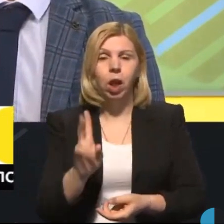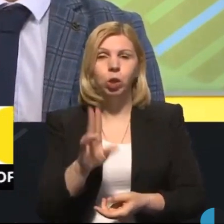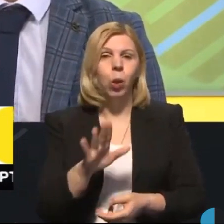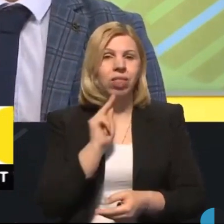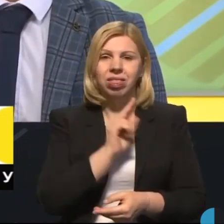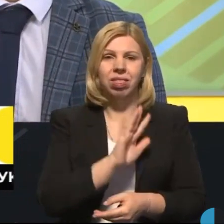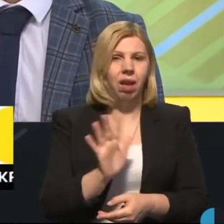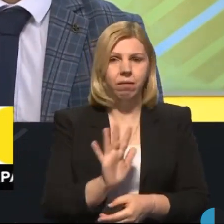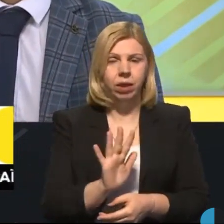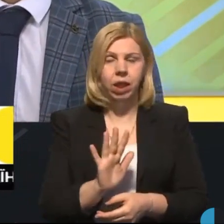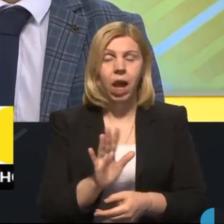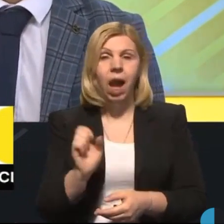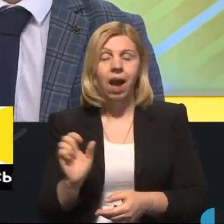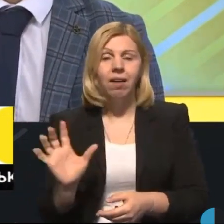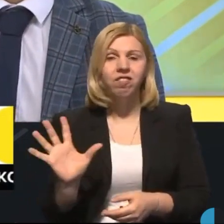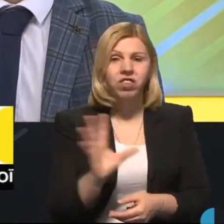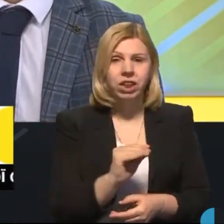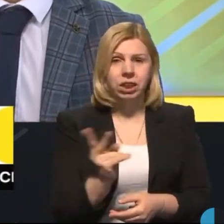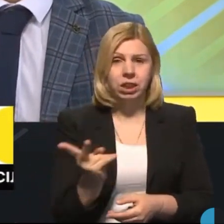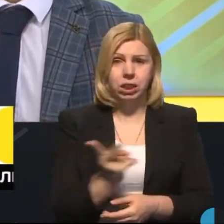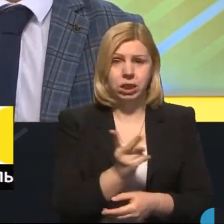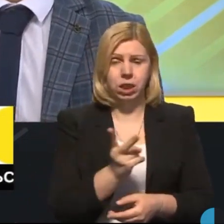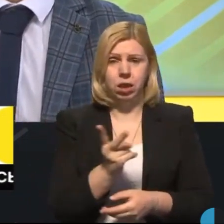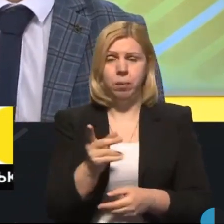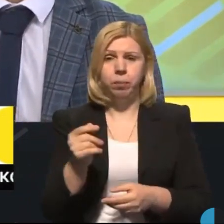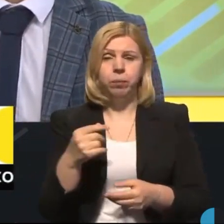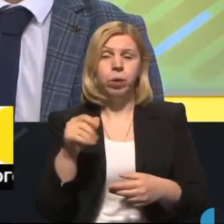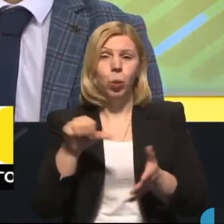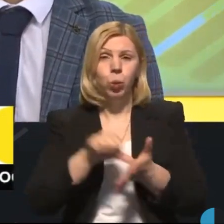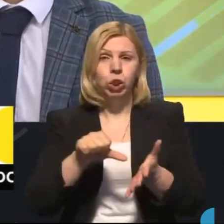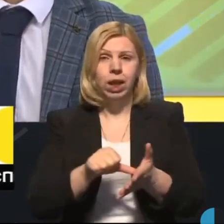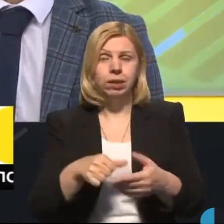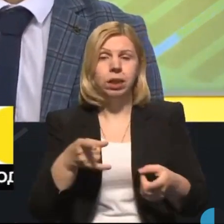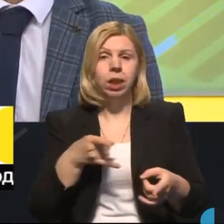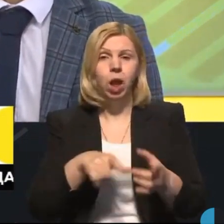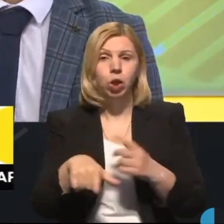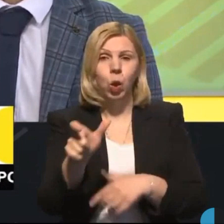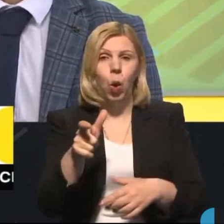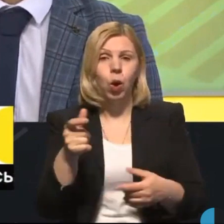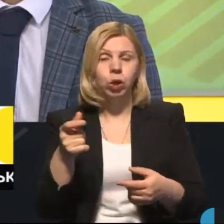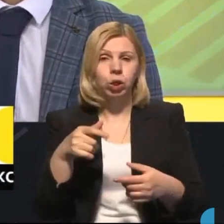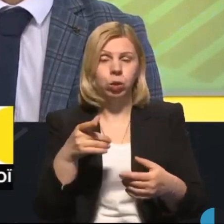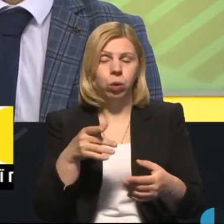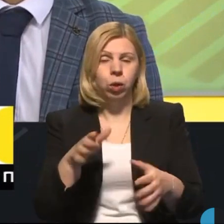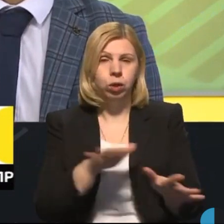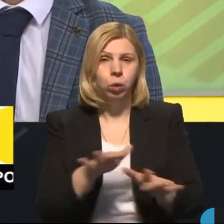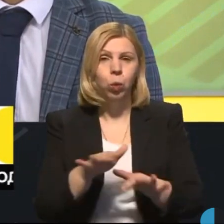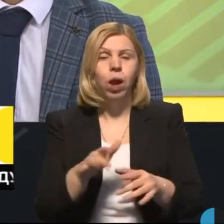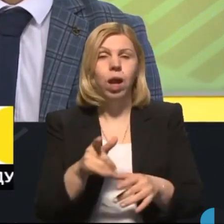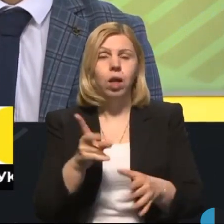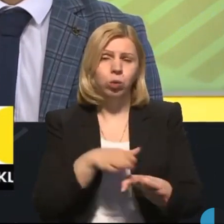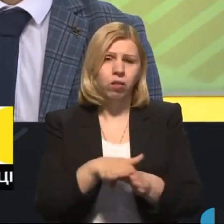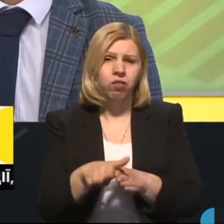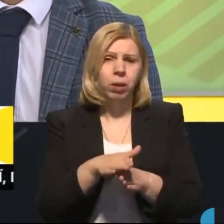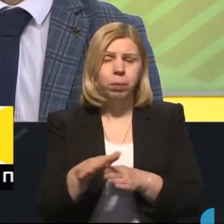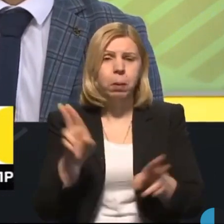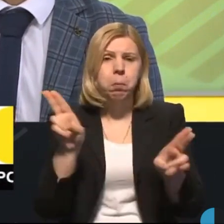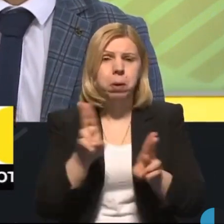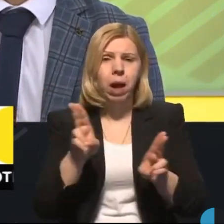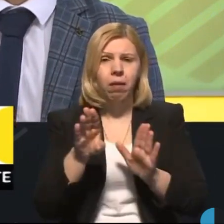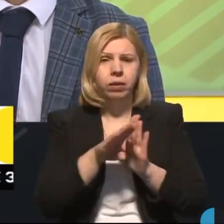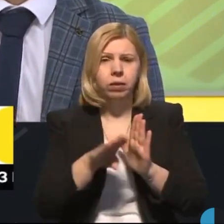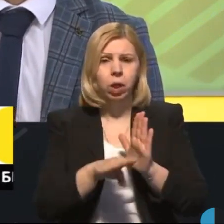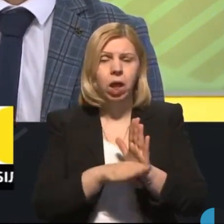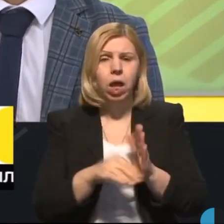винен, а всім учасникам дорожнього руху перш за все дотримуватись правил дорожнього руху і